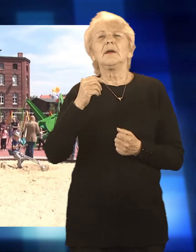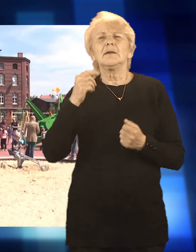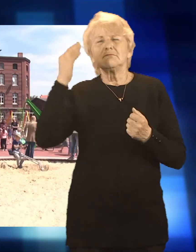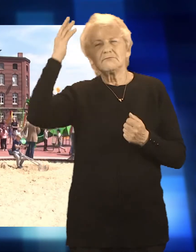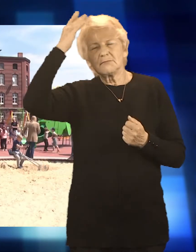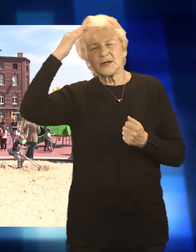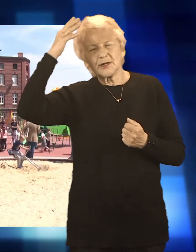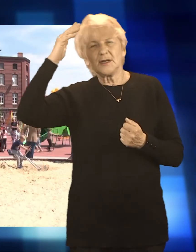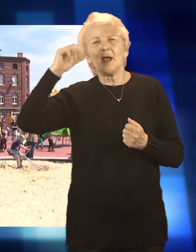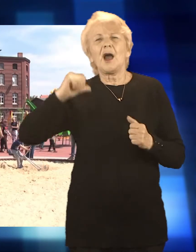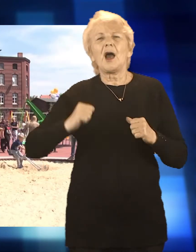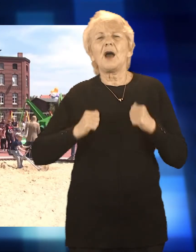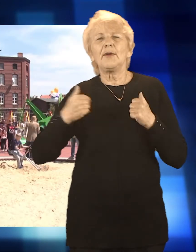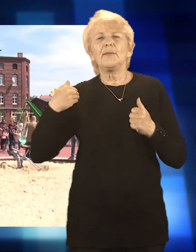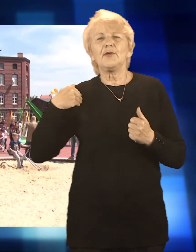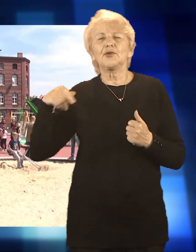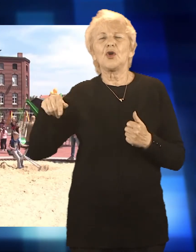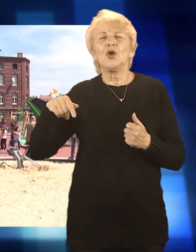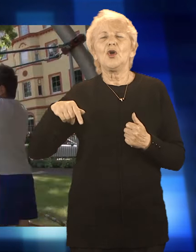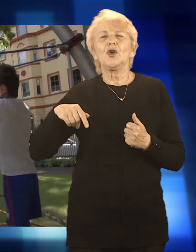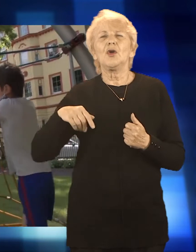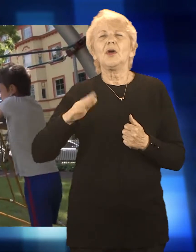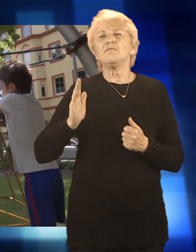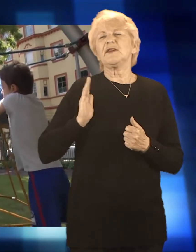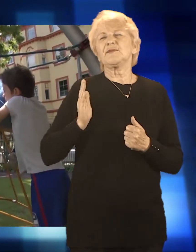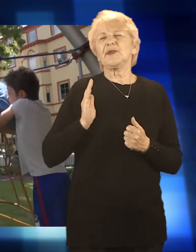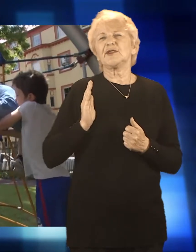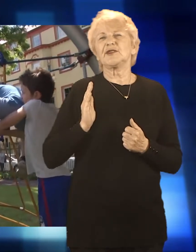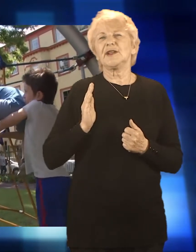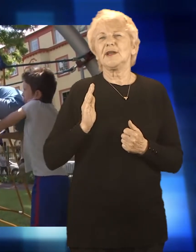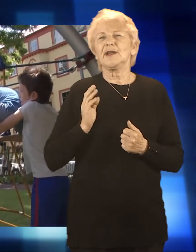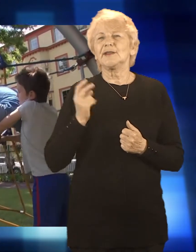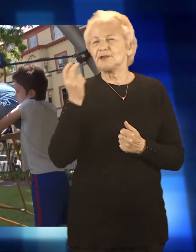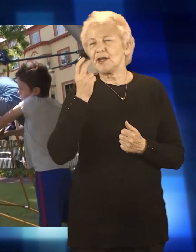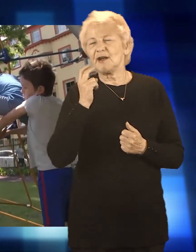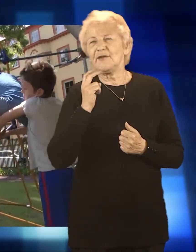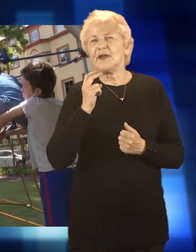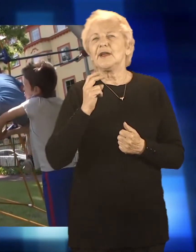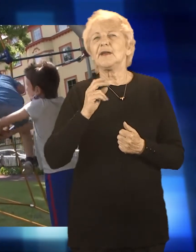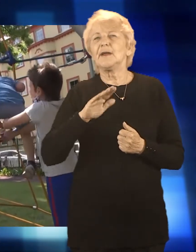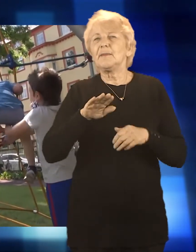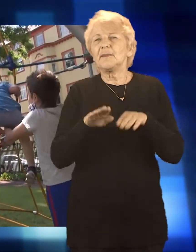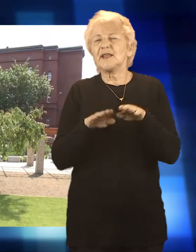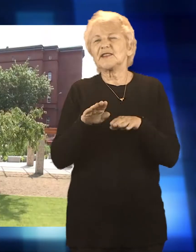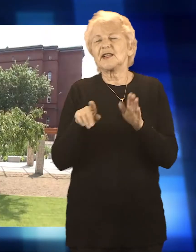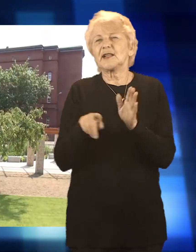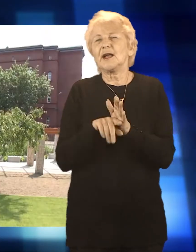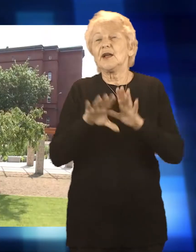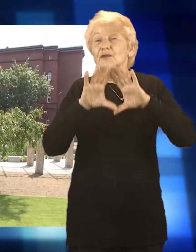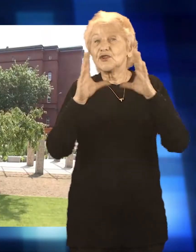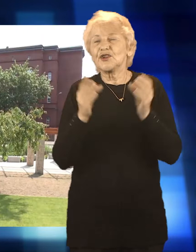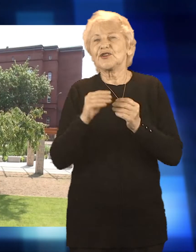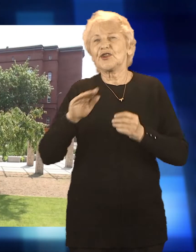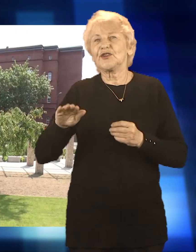bezpiecznym i atrakcyjnym miejscu wypoczynku i rekreacji dla wszystkich dzieci, zarówno tych jeszcze w pieluchach, jak i tych starszych oraz niepełnosprawnych, a dodatkowo